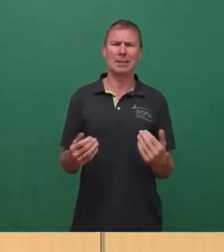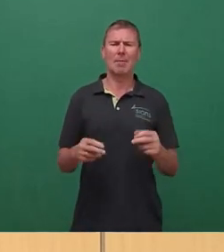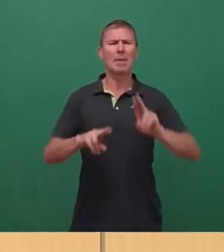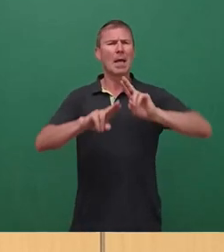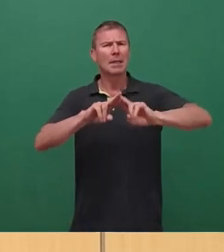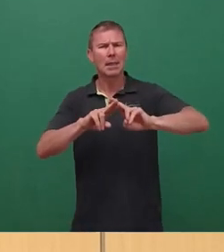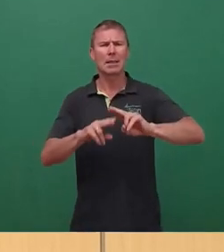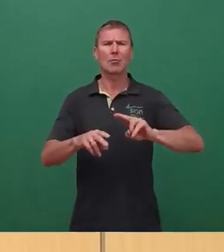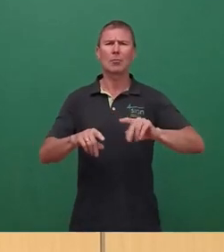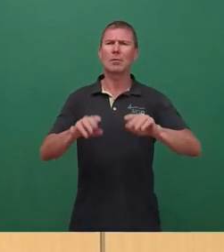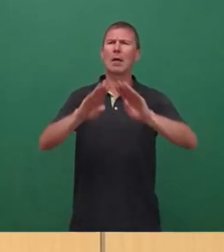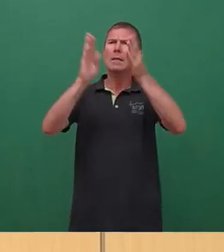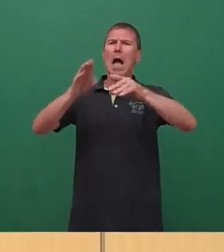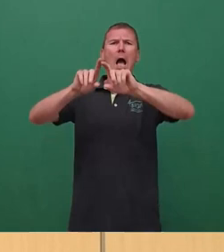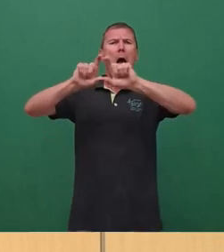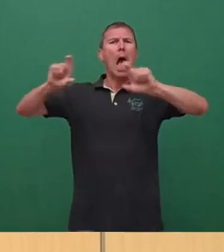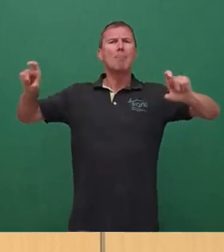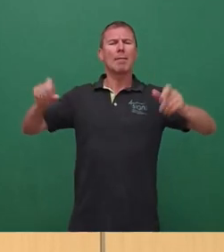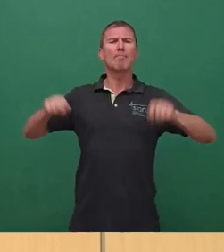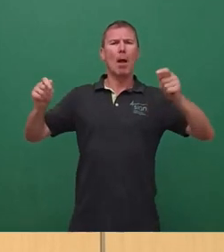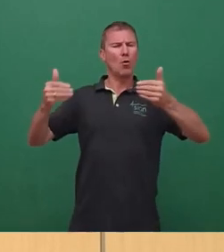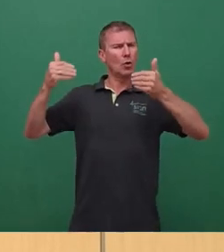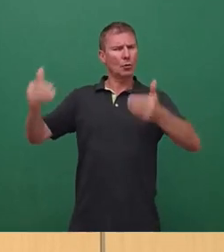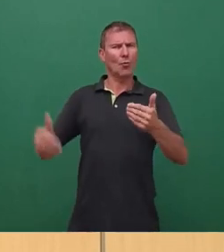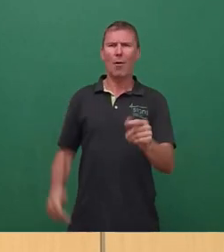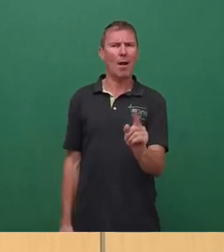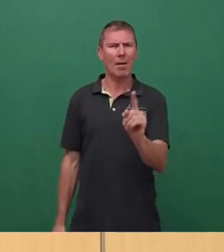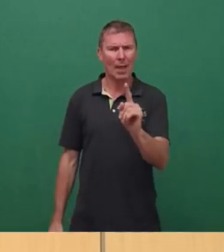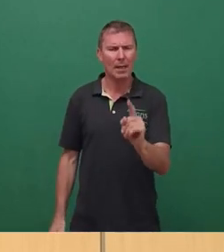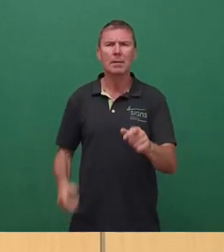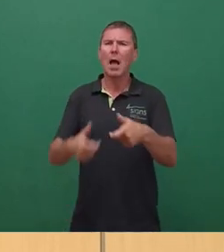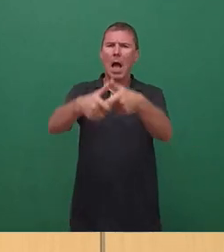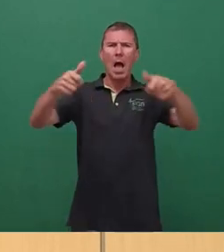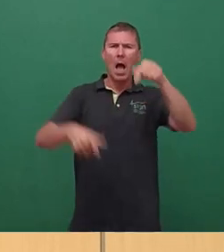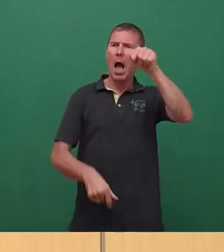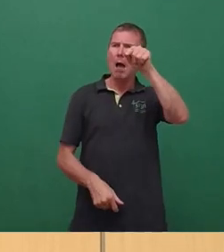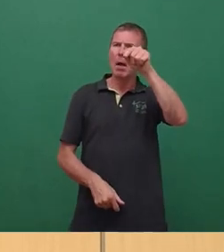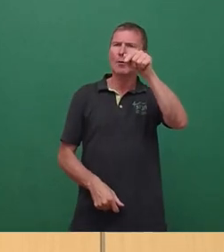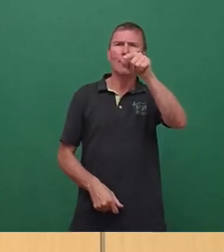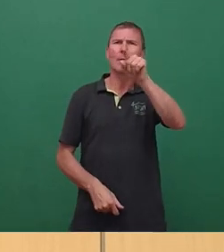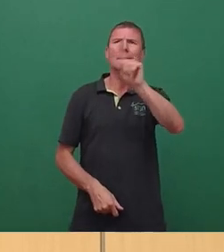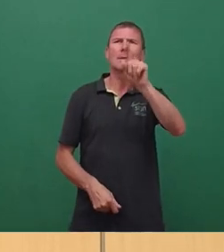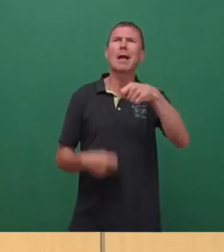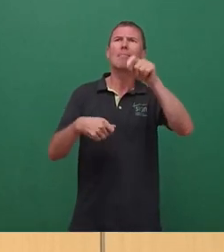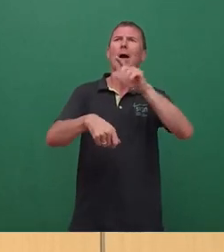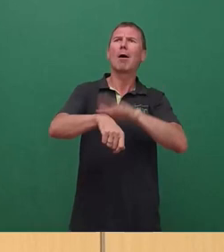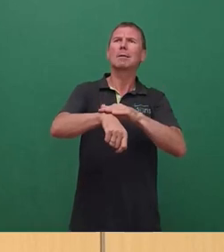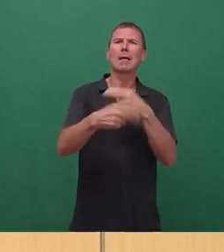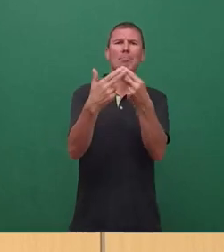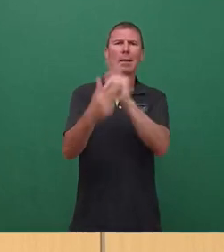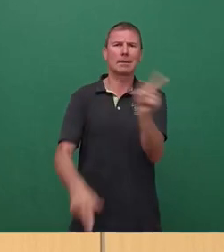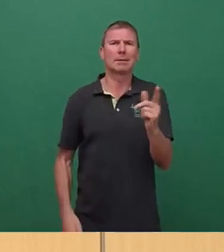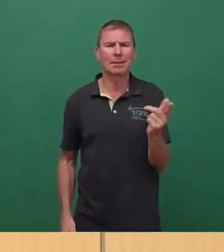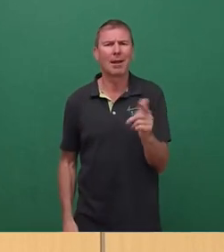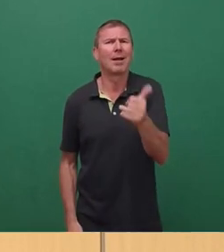Platte so sein, wie sie waren. Und wir haben ja beide schon festgestellt, die Balkone, die da dran sind, die sind ja gar nicht mehr bauzeitlich. Das heißt, natürlich wird man